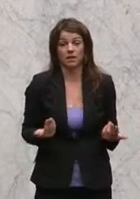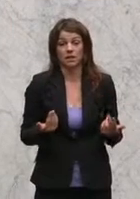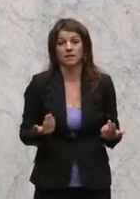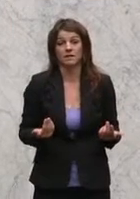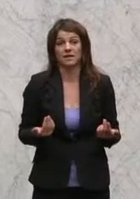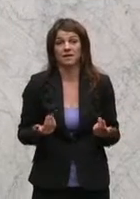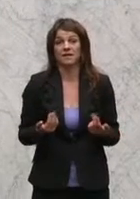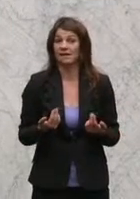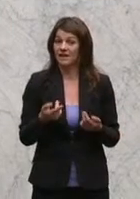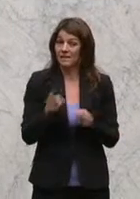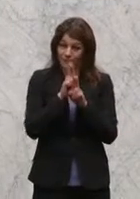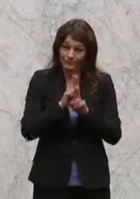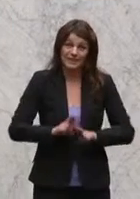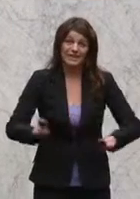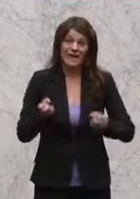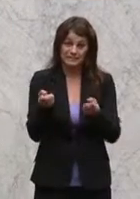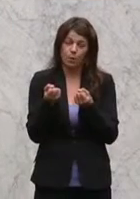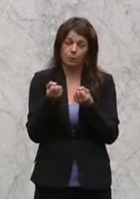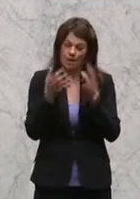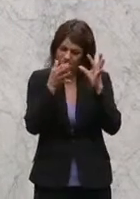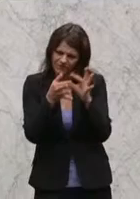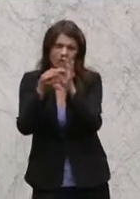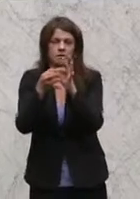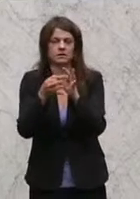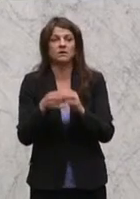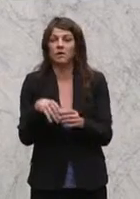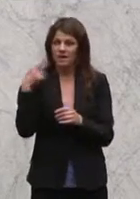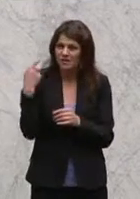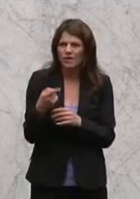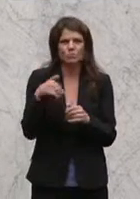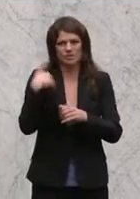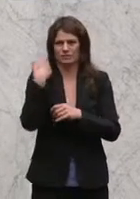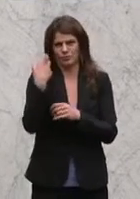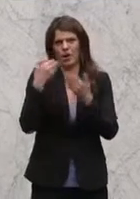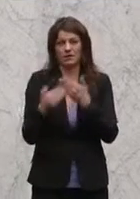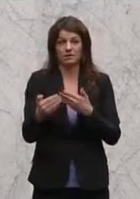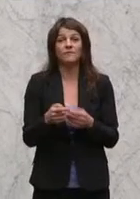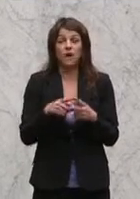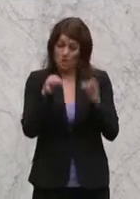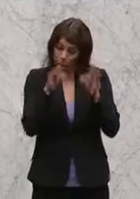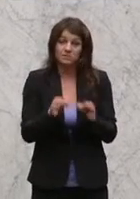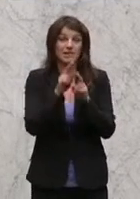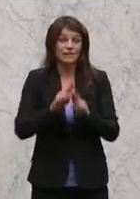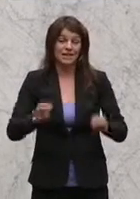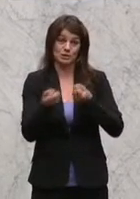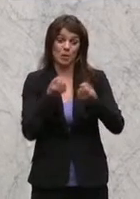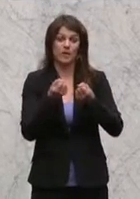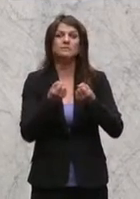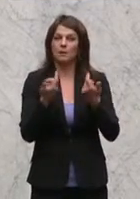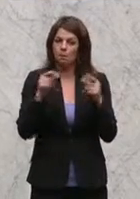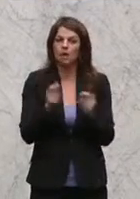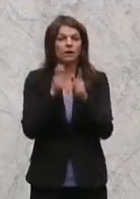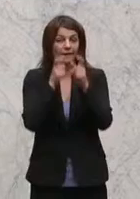auf der Friedenspolitik anzudocken und beim Friedenspolitik anzufangen. Denn nur eine effektive Friedenspolitik kann